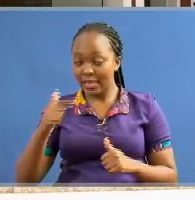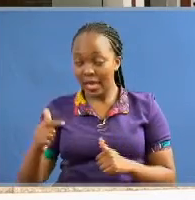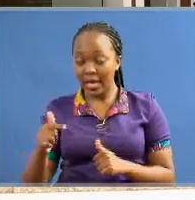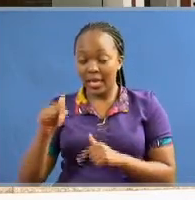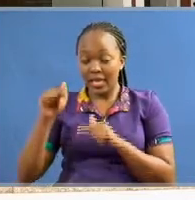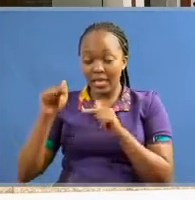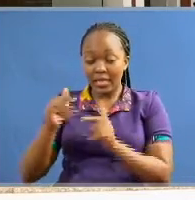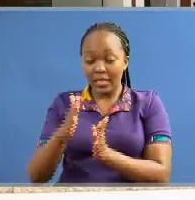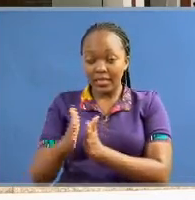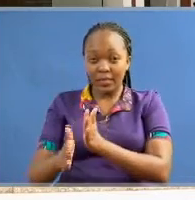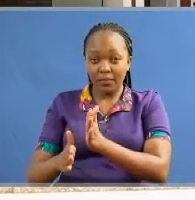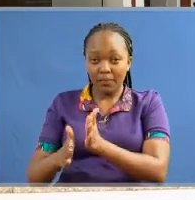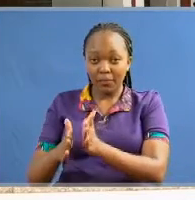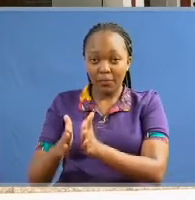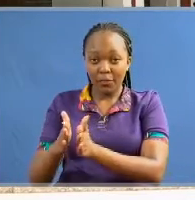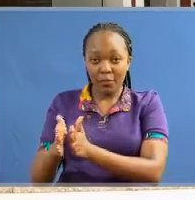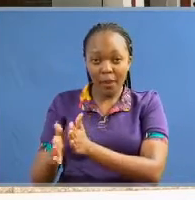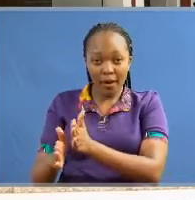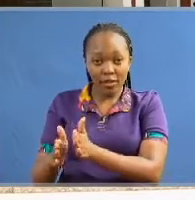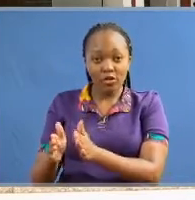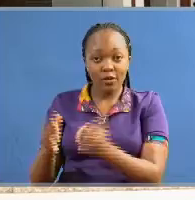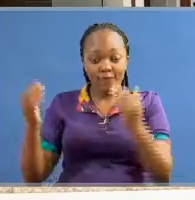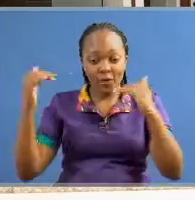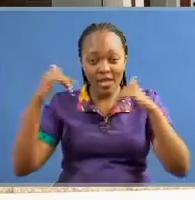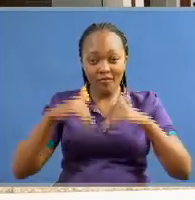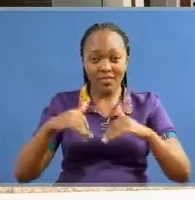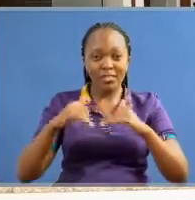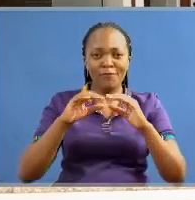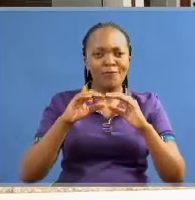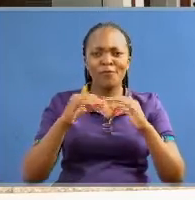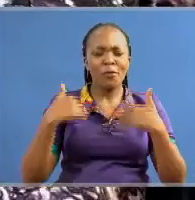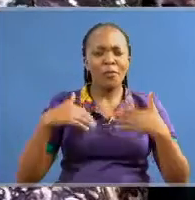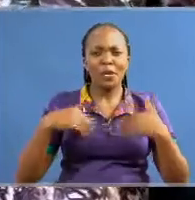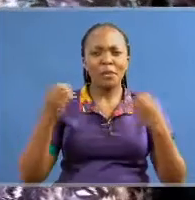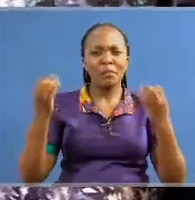kama mikakanti ya kwa kisha kuwa virusi hivyo habisa mbazwe.